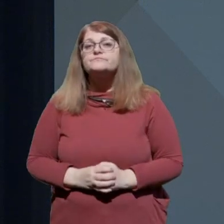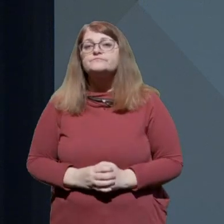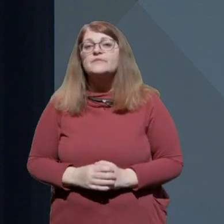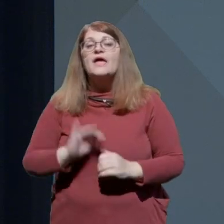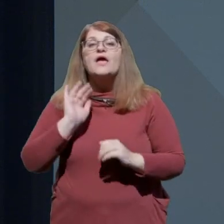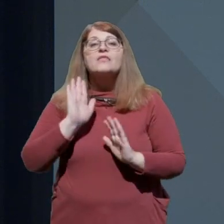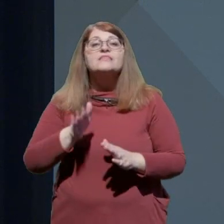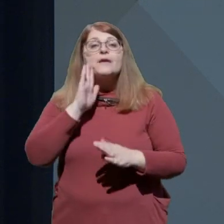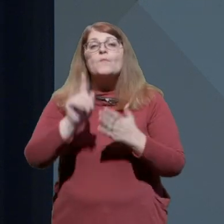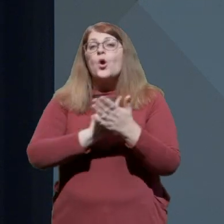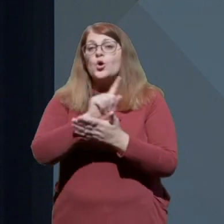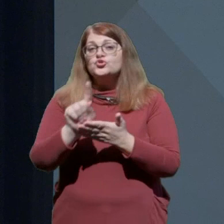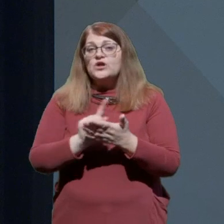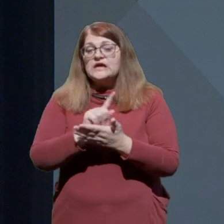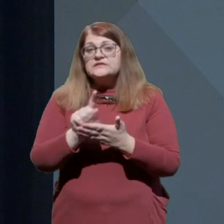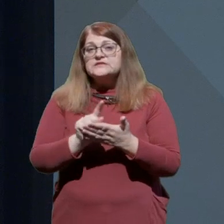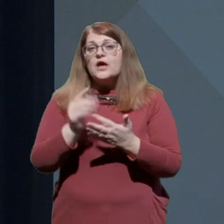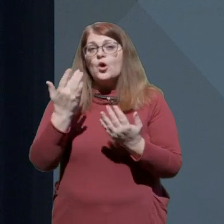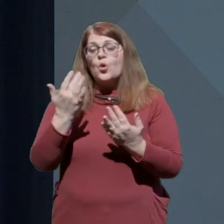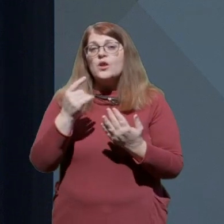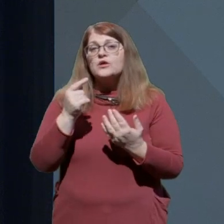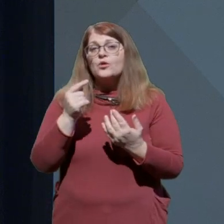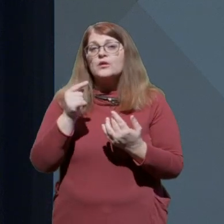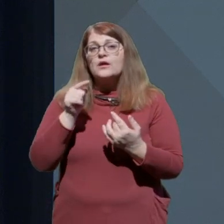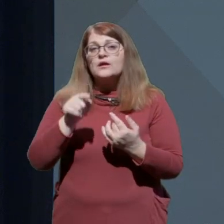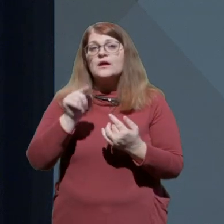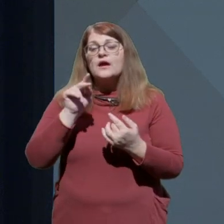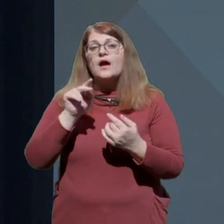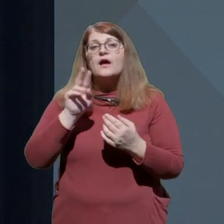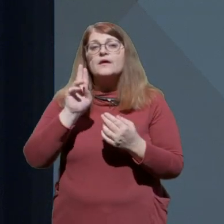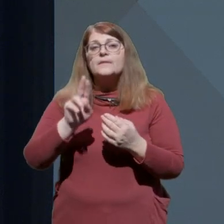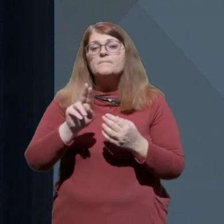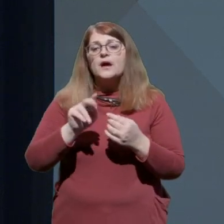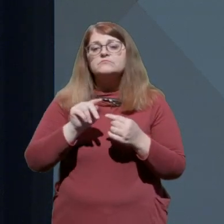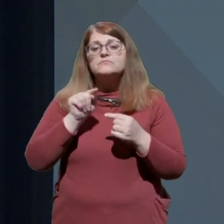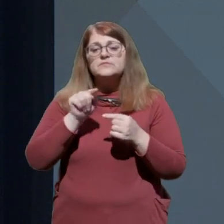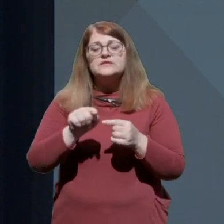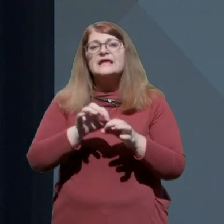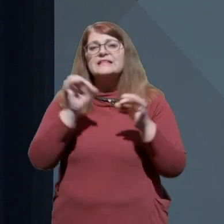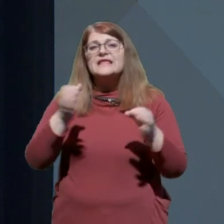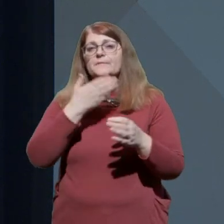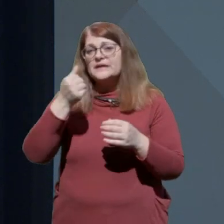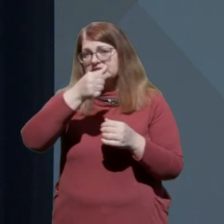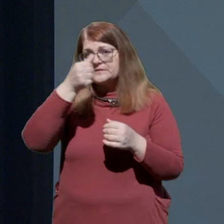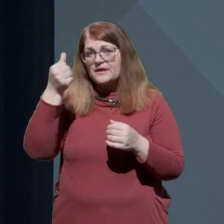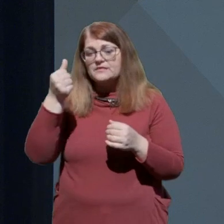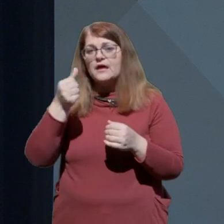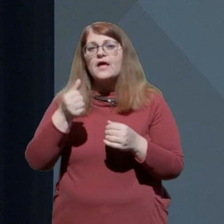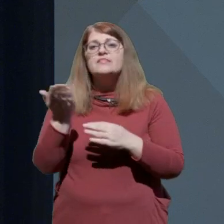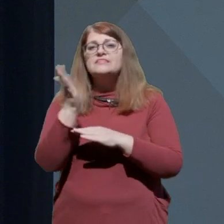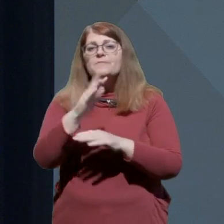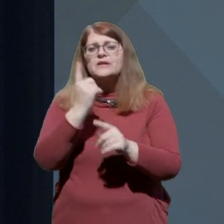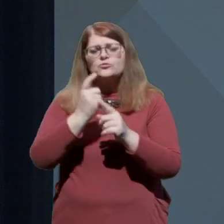čas, kolikor ga ima kdo več na razpolaga v teh dneh brez imena, namenem tudi